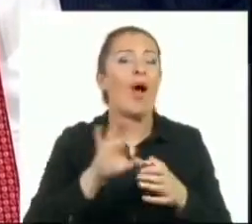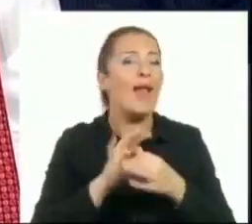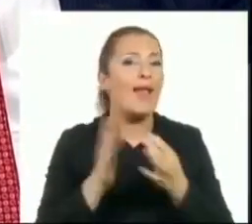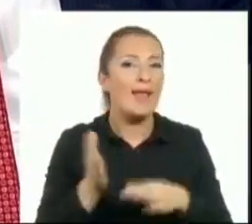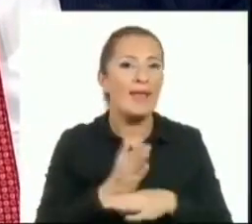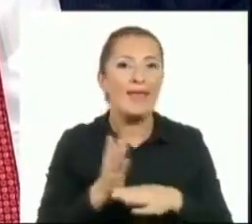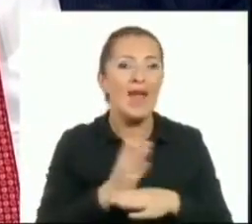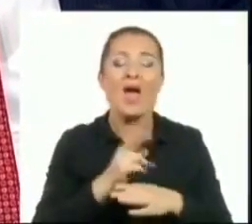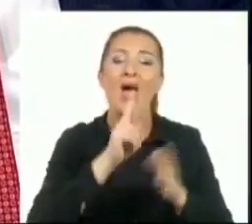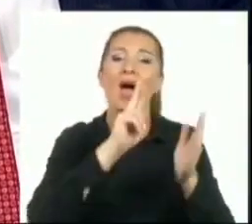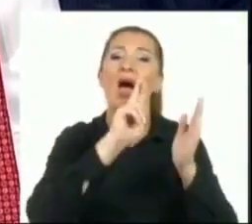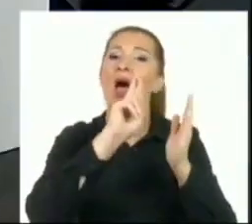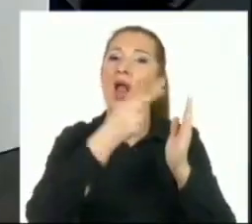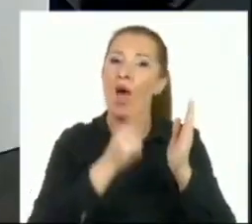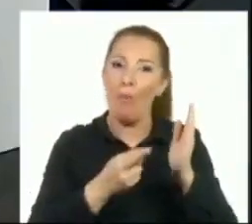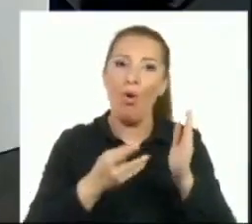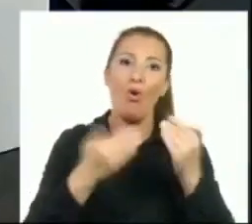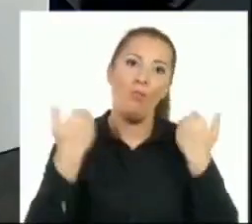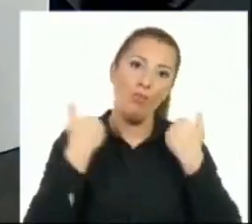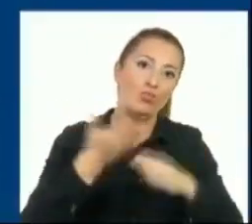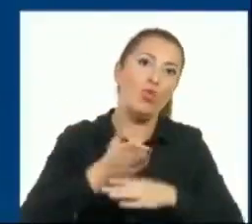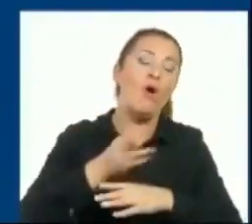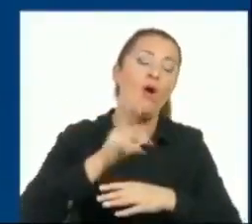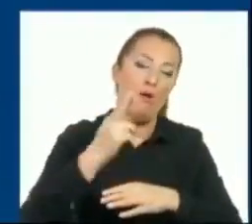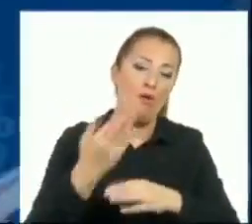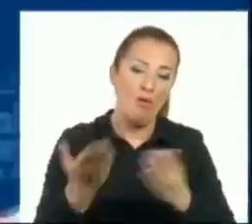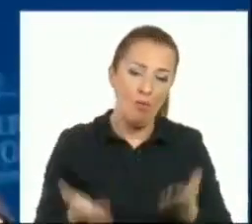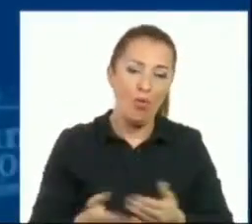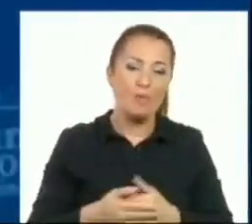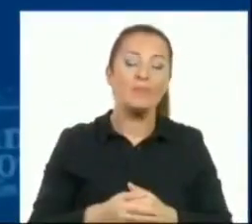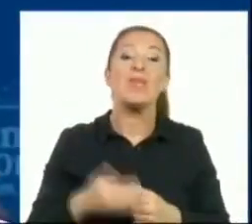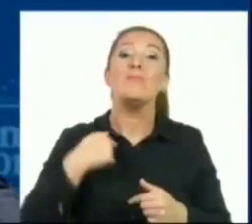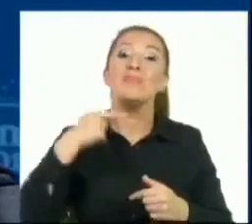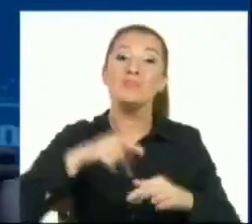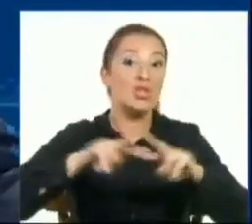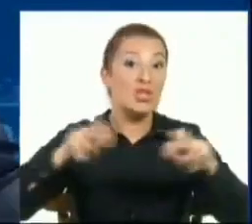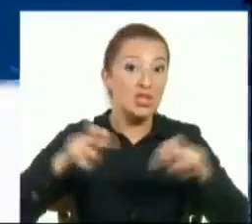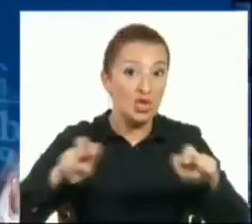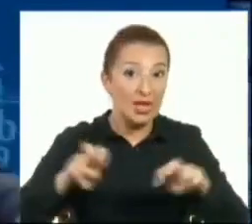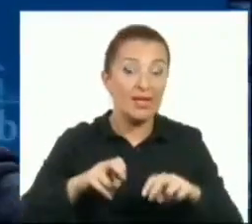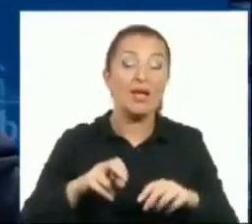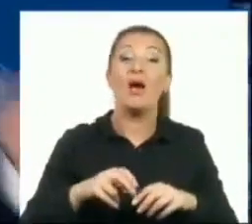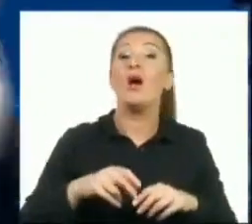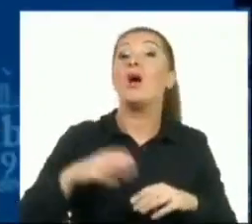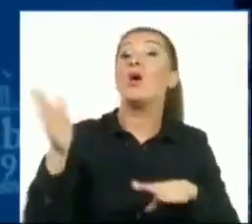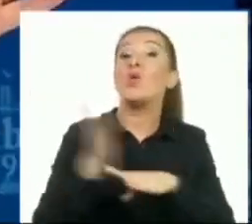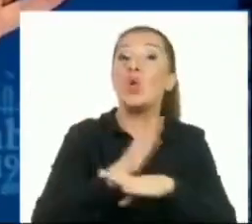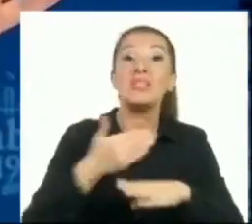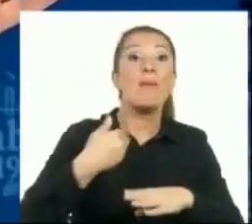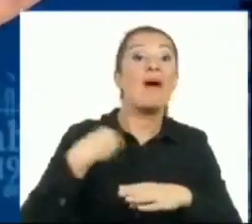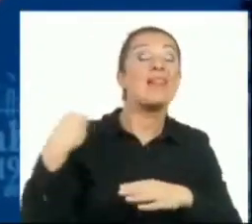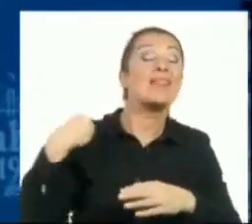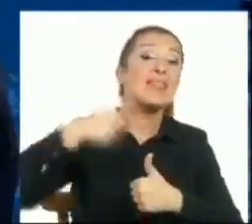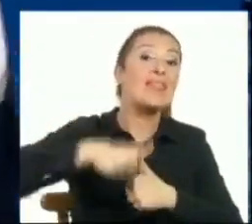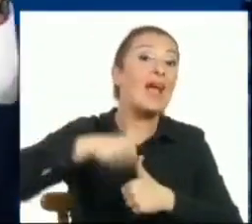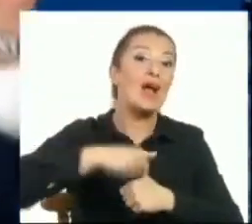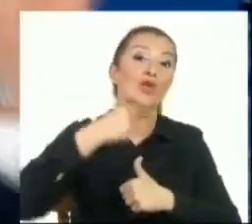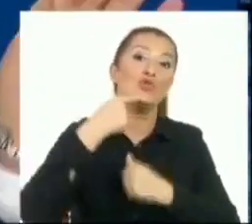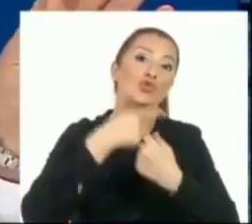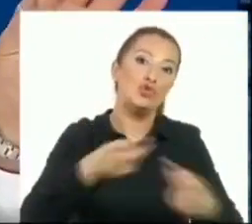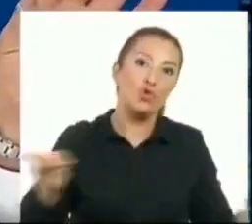Tabii Sayıştay raporu. Siz okudunuz mu efendim? Biz bunu inceledik. Siz okumadınız. inceledik. Dolayısıyla ben yine tekrar söylüyorum.